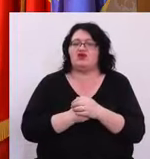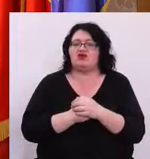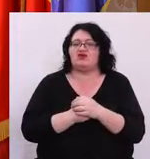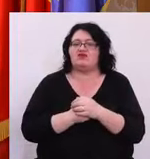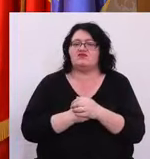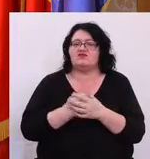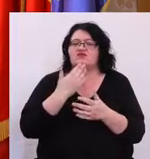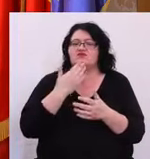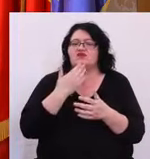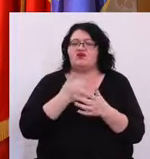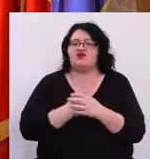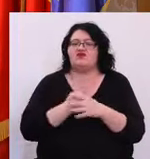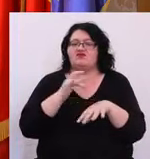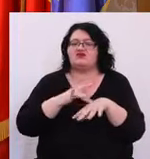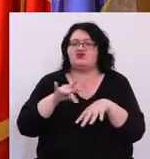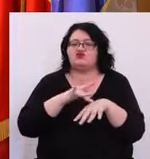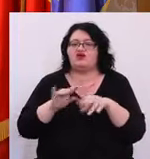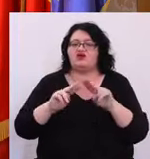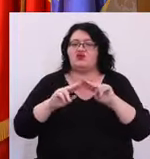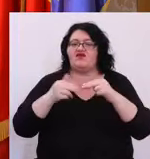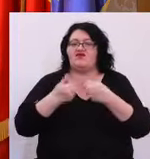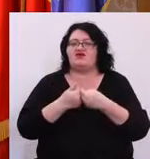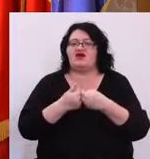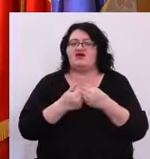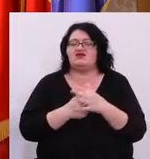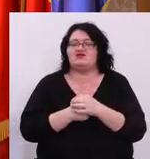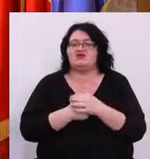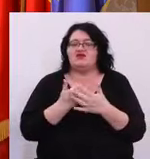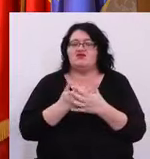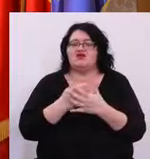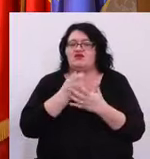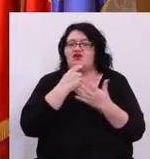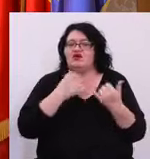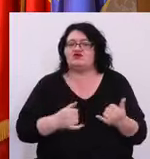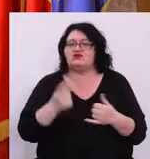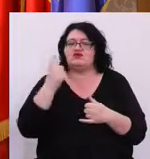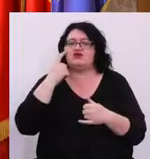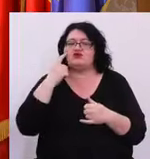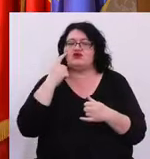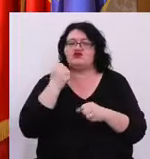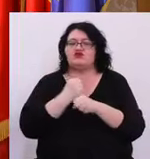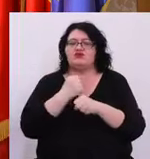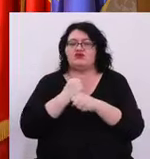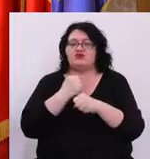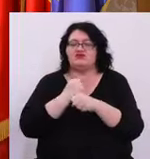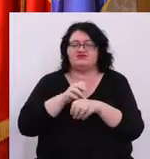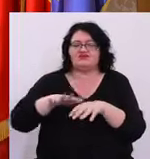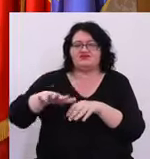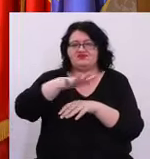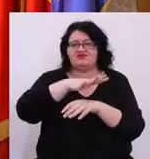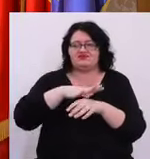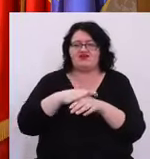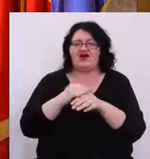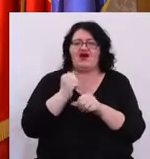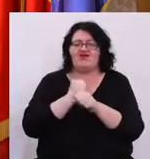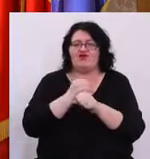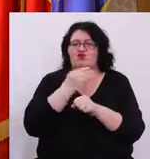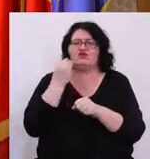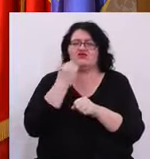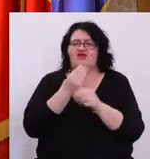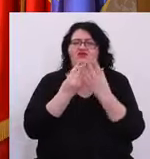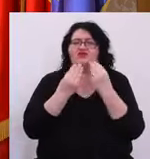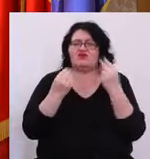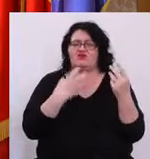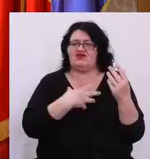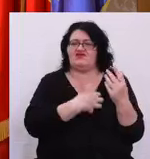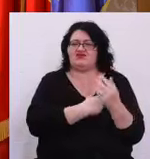vrem să încercăm să finalizăm în acest an Tocmai pentru că știm că acest șantier A creat deja foarte